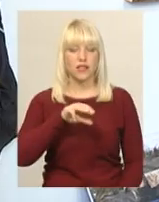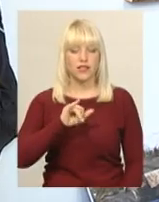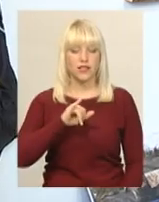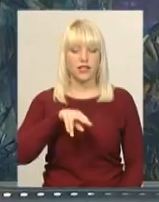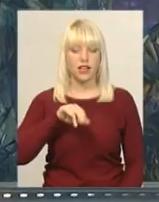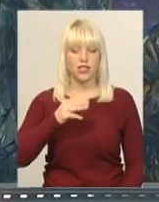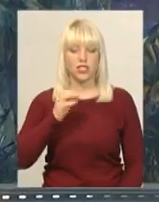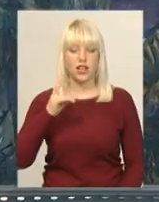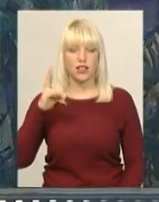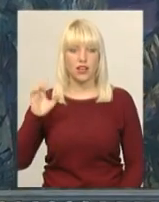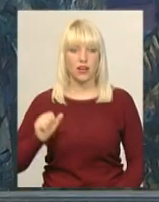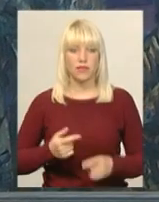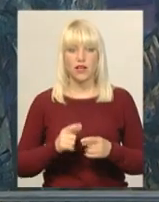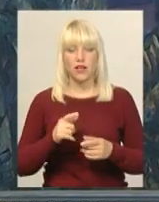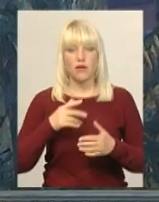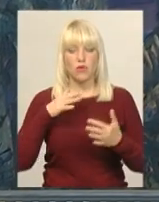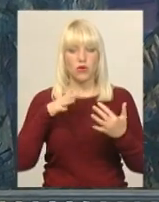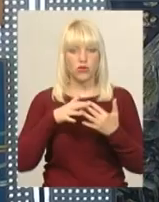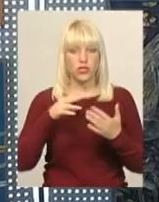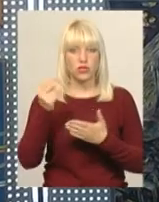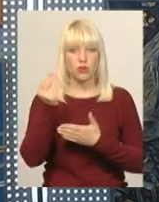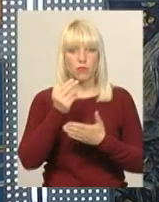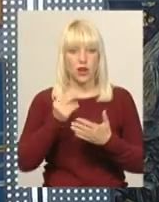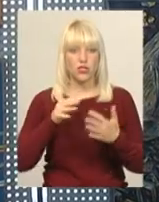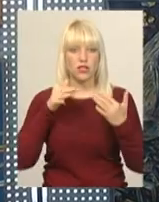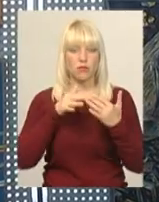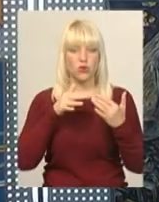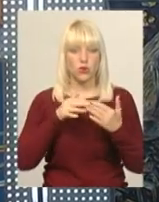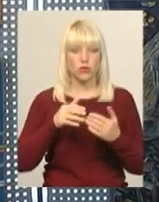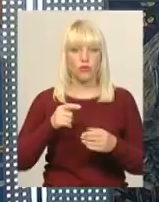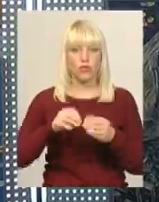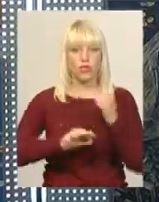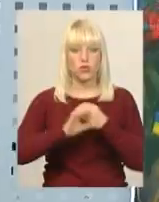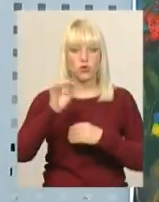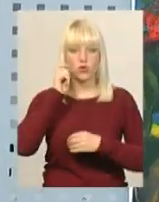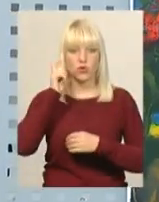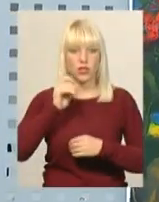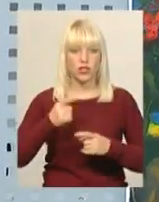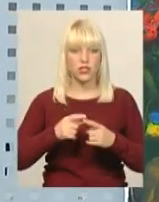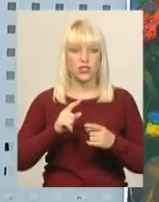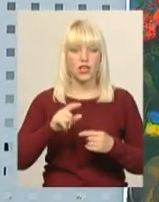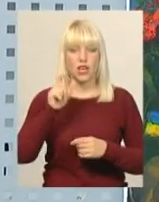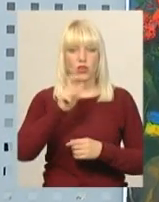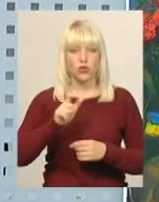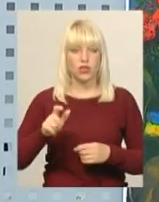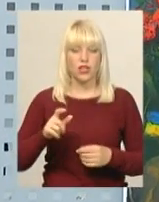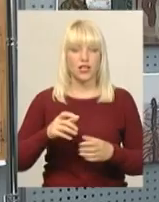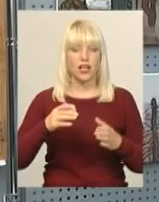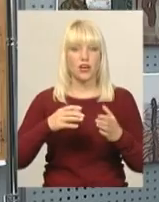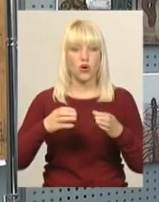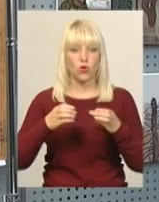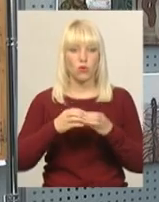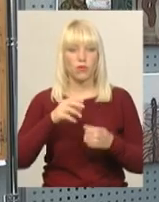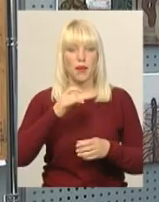Черкашина. На полотнах зображення бойових дій на сході країни та портрети бійців тактичної групи «Білорусь», створеної 2014 року.